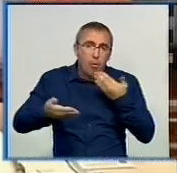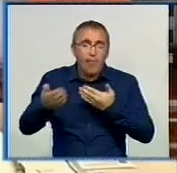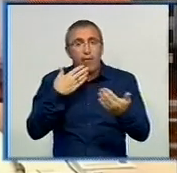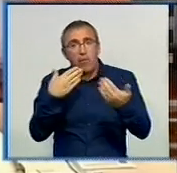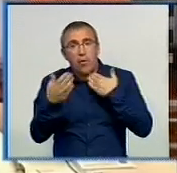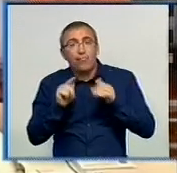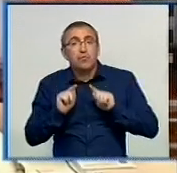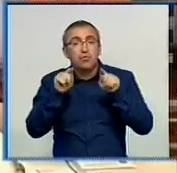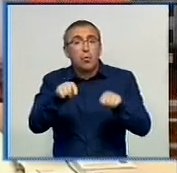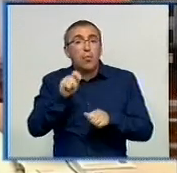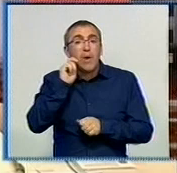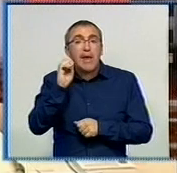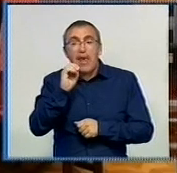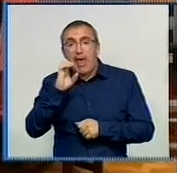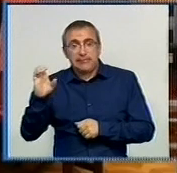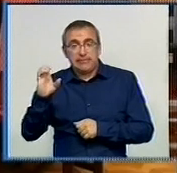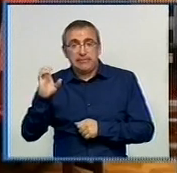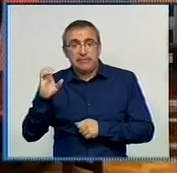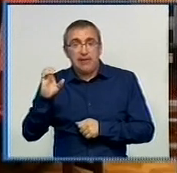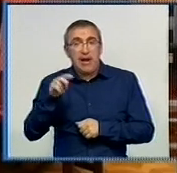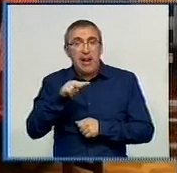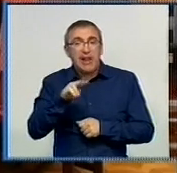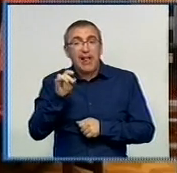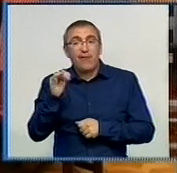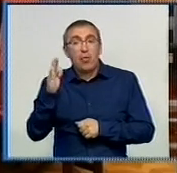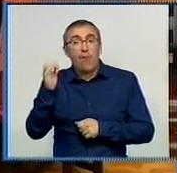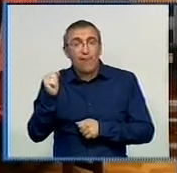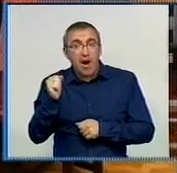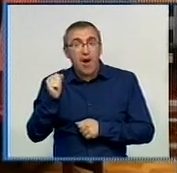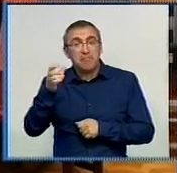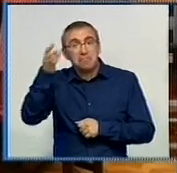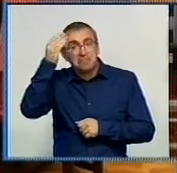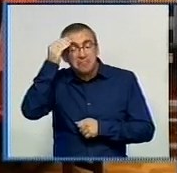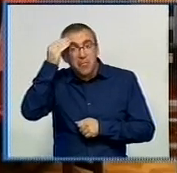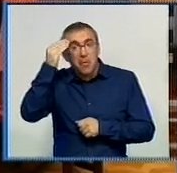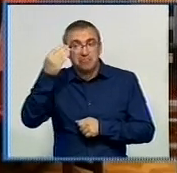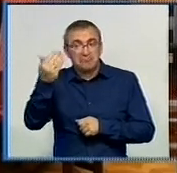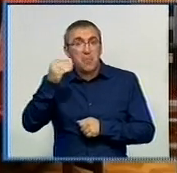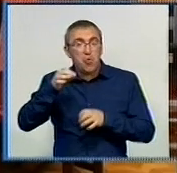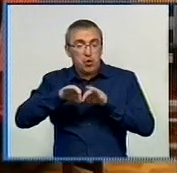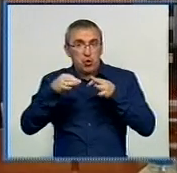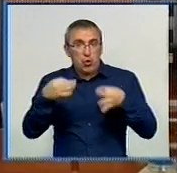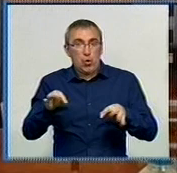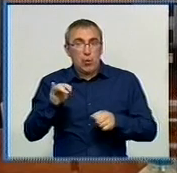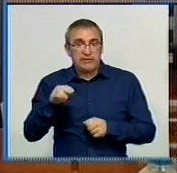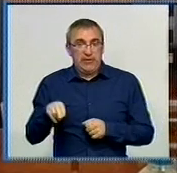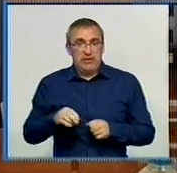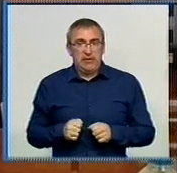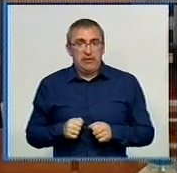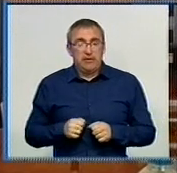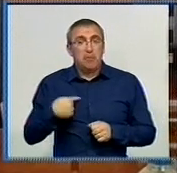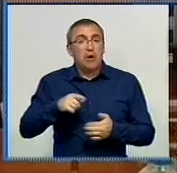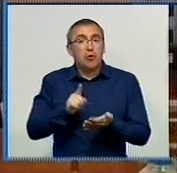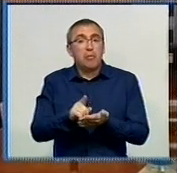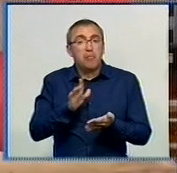і вступ України до ЄС. Лігіта Давидова поділилась досвідом Латвійської республіки. Ми повинні були